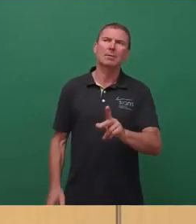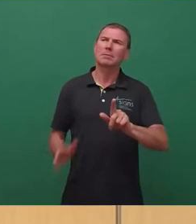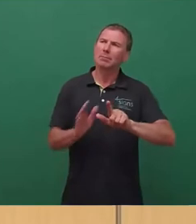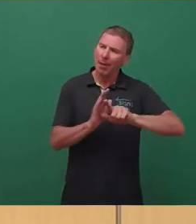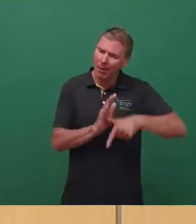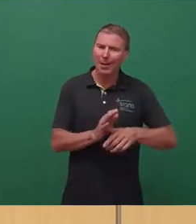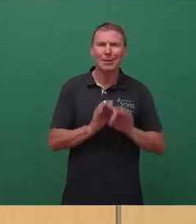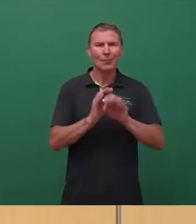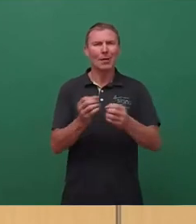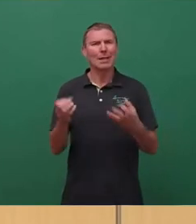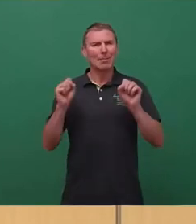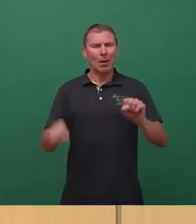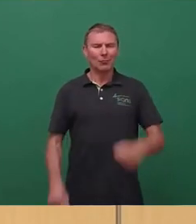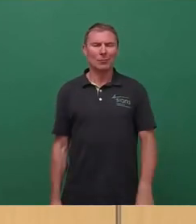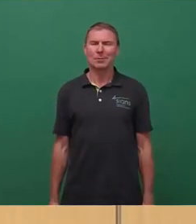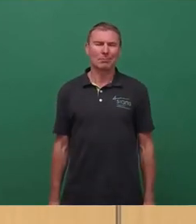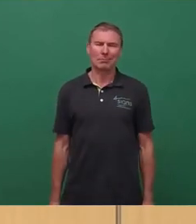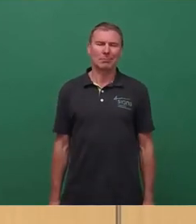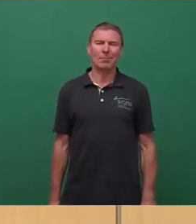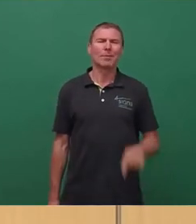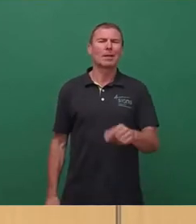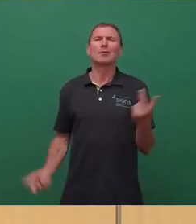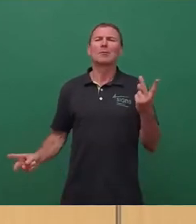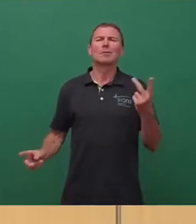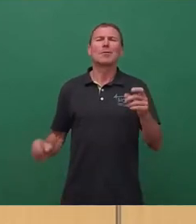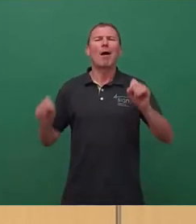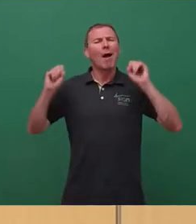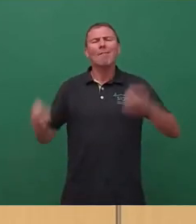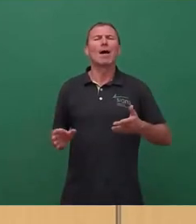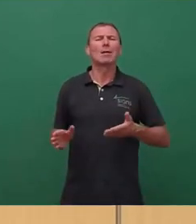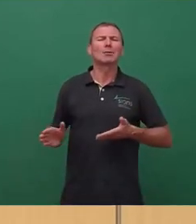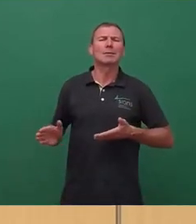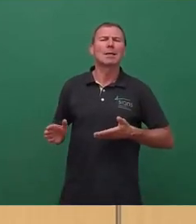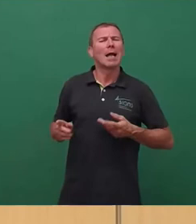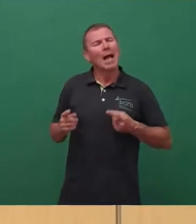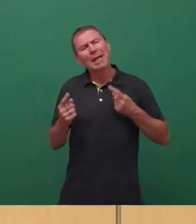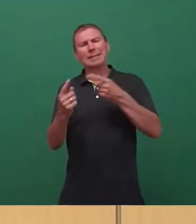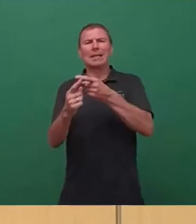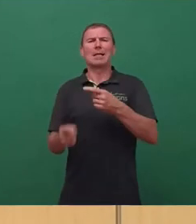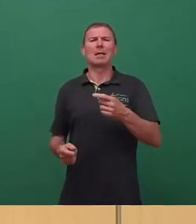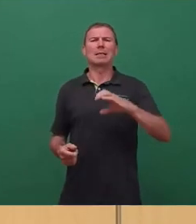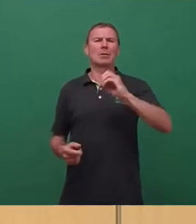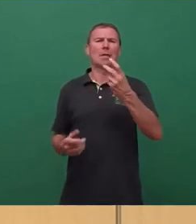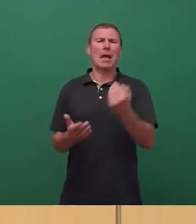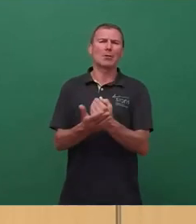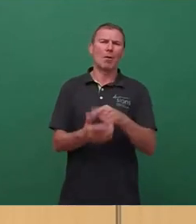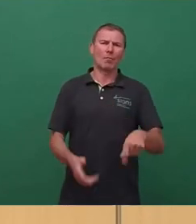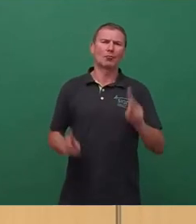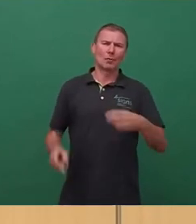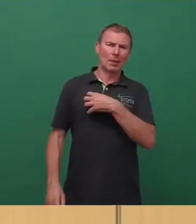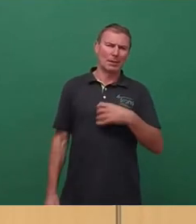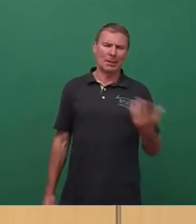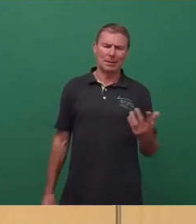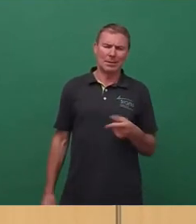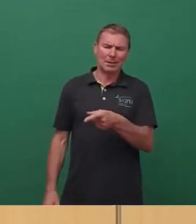bisher so ohnehin weit verfehlten Ziele bei der CO2-Einsparung von Dresden wieder auszugleichen. Dies ist nicht einmal